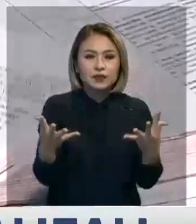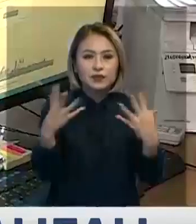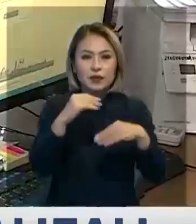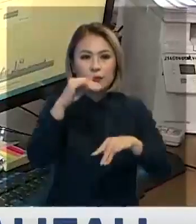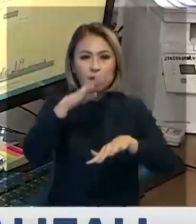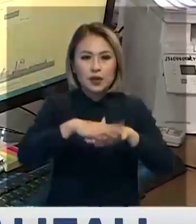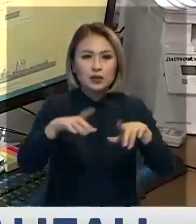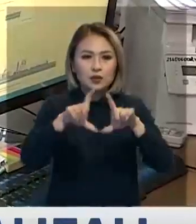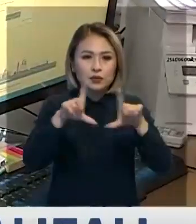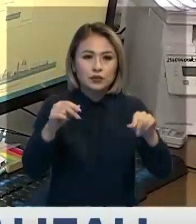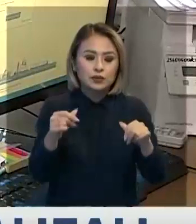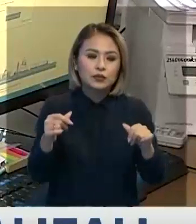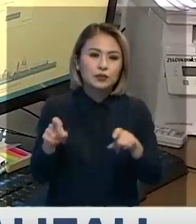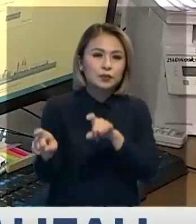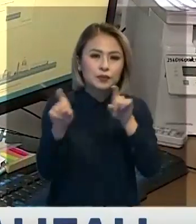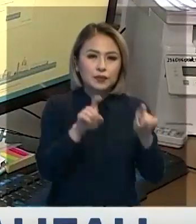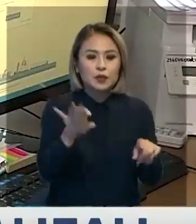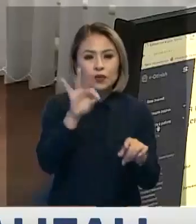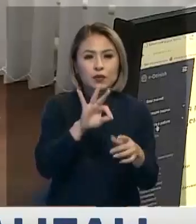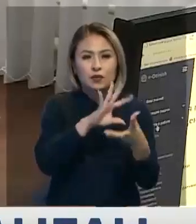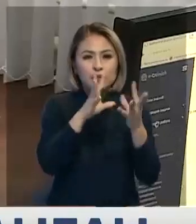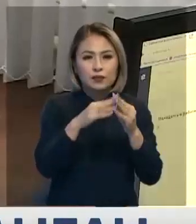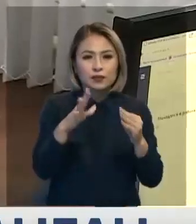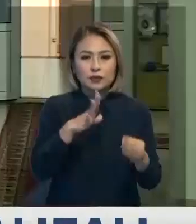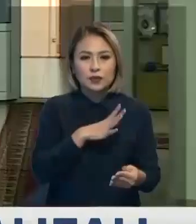және банк картышқасына аудару арқылам алып отырғаны.